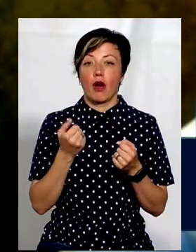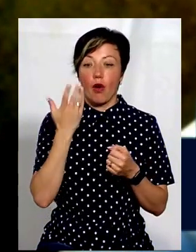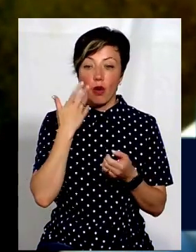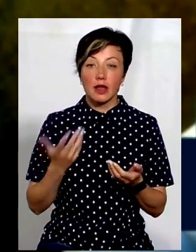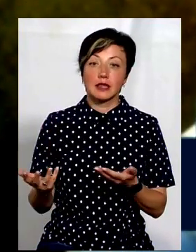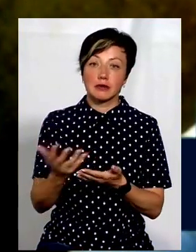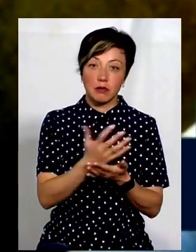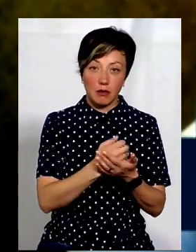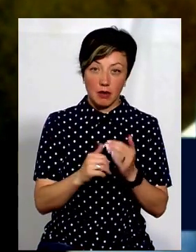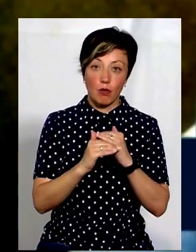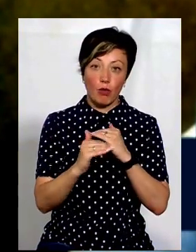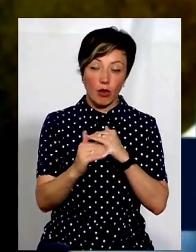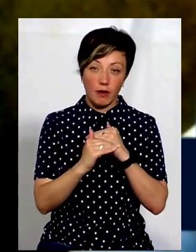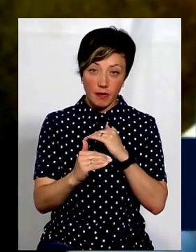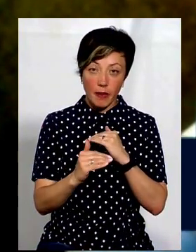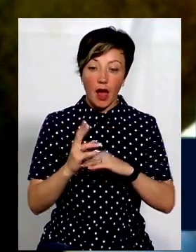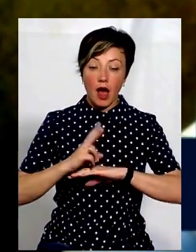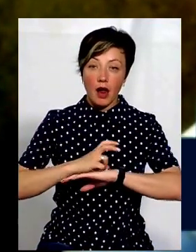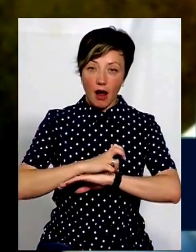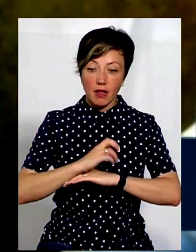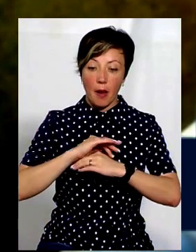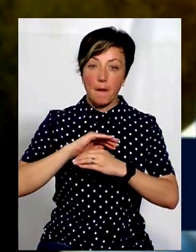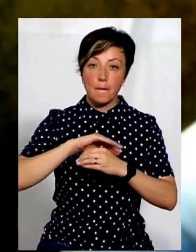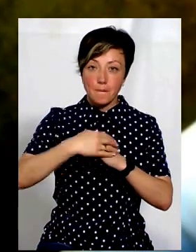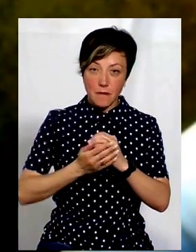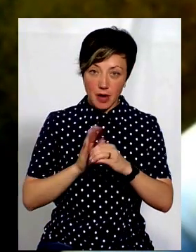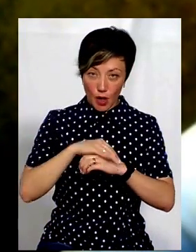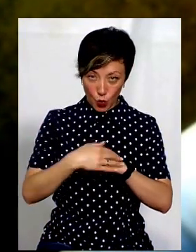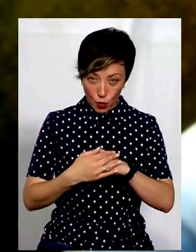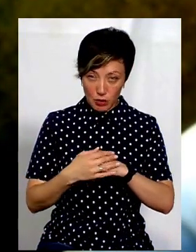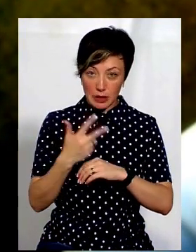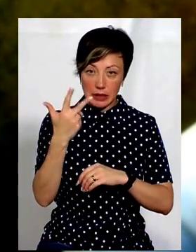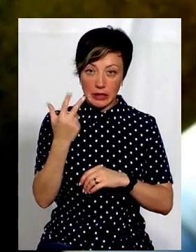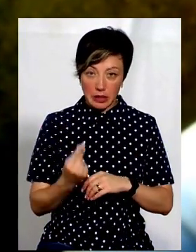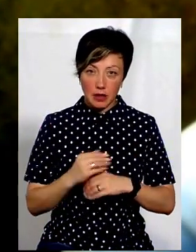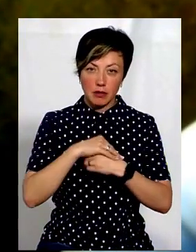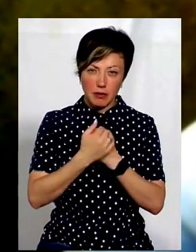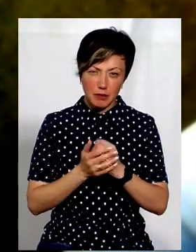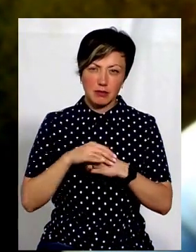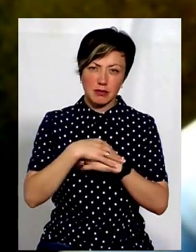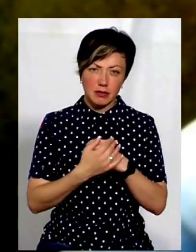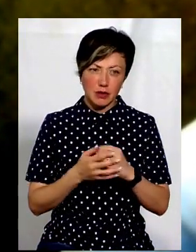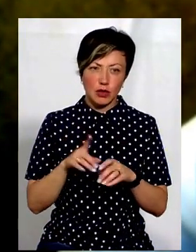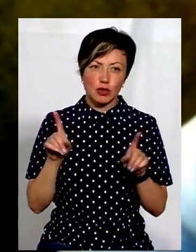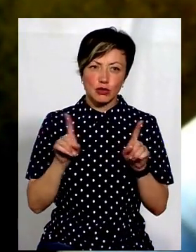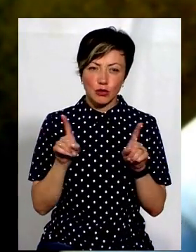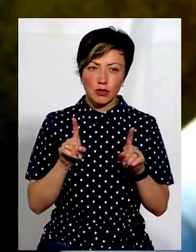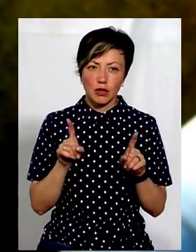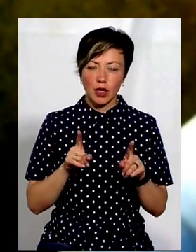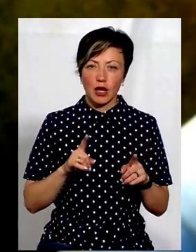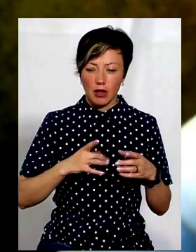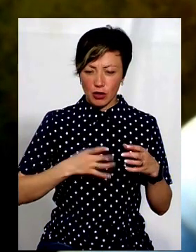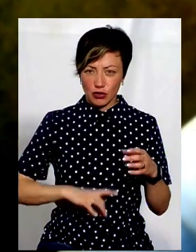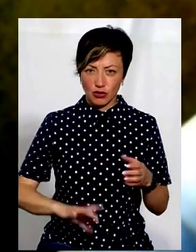після збору з полів равлика миють. Три дні миють, щоб він випружений в свій